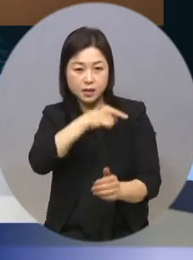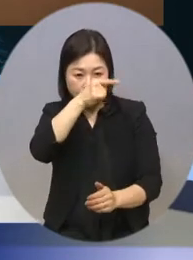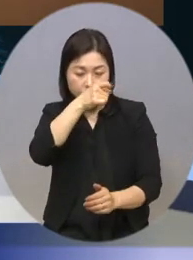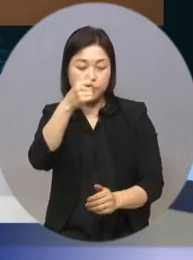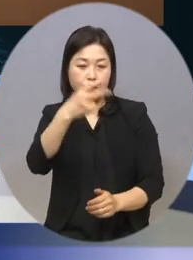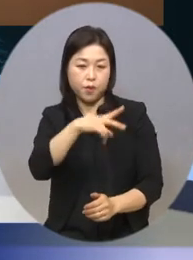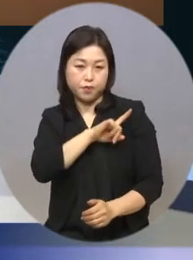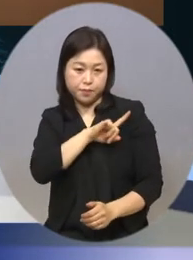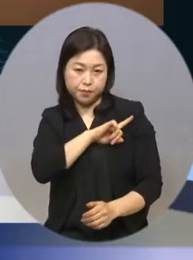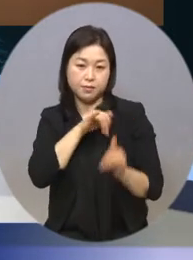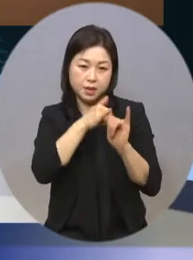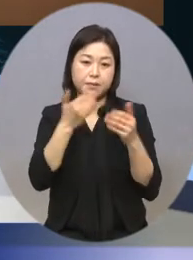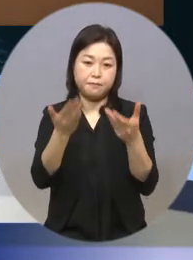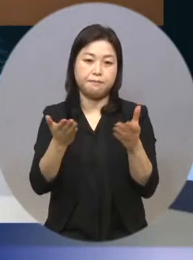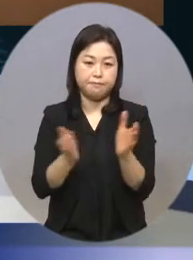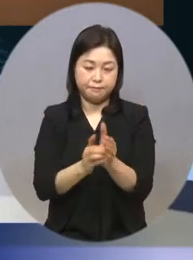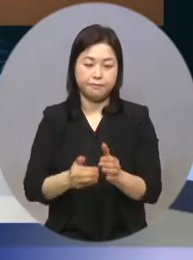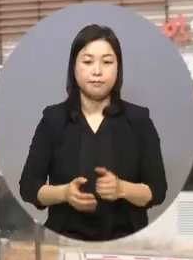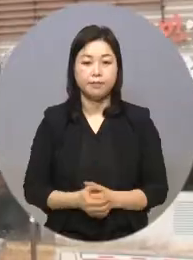신서유 기자가 전합니다.